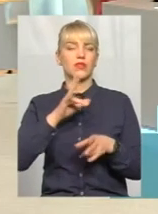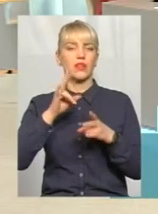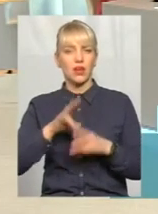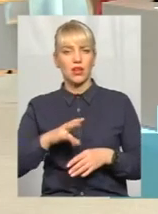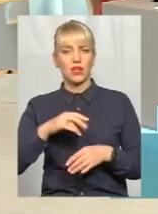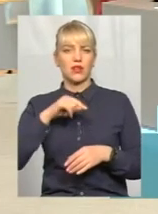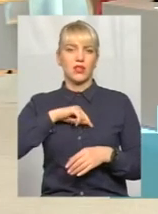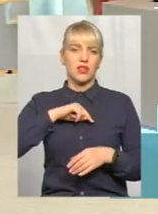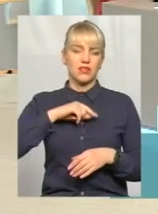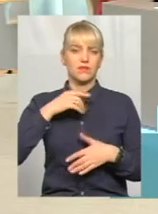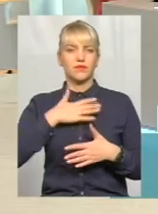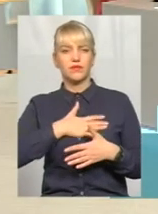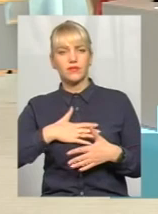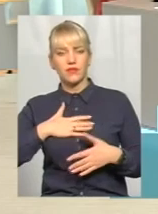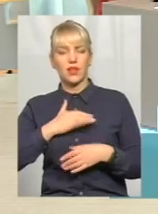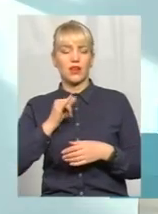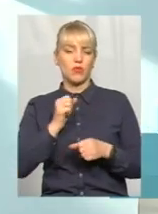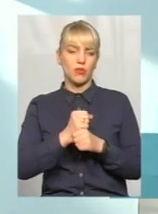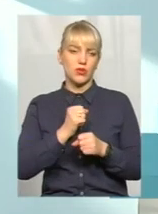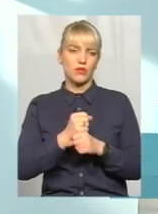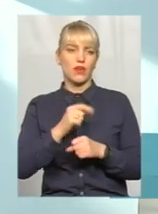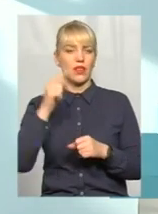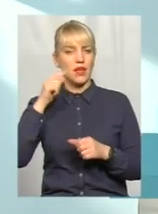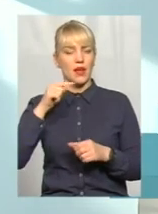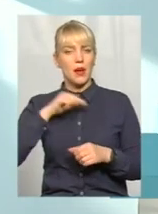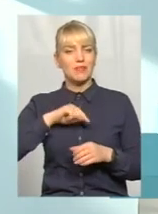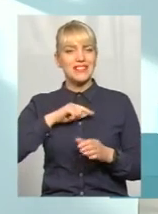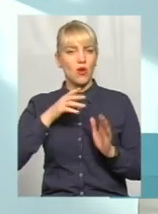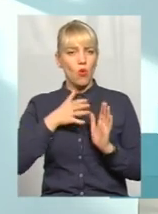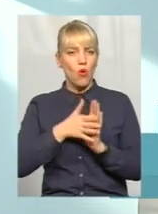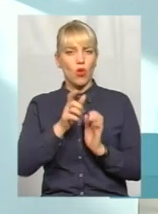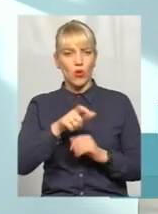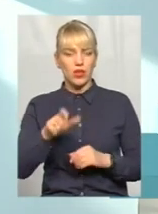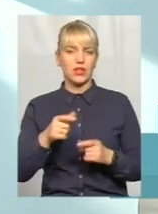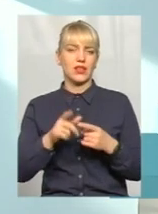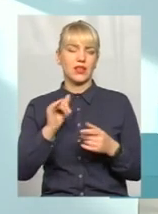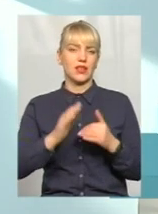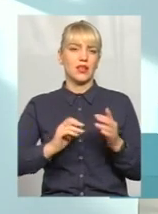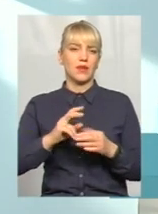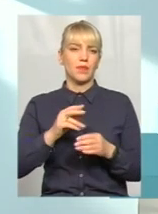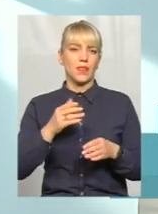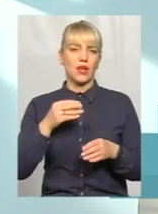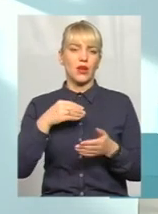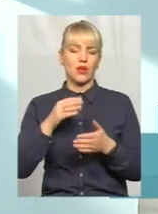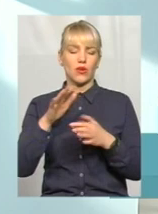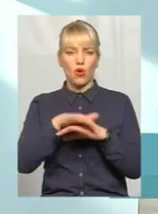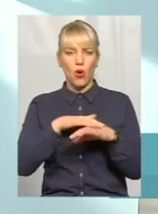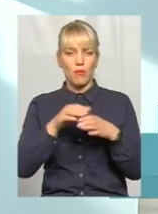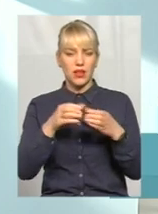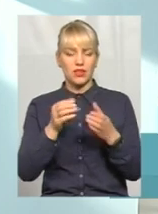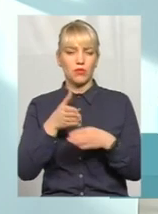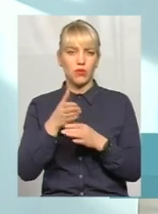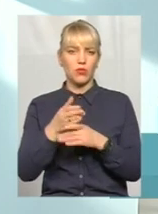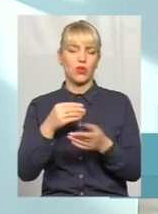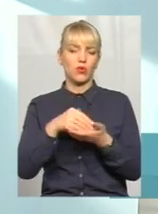Попрацювали психологи, спеціалісти, психотерапевти. Громада допомогла, купили дрова, купили